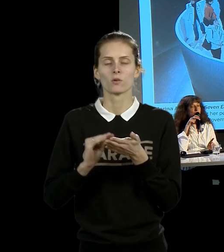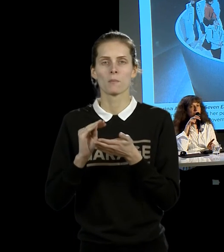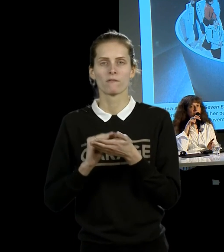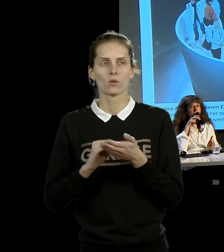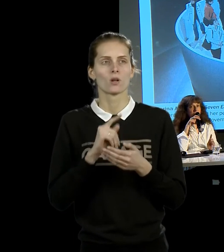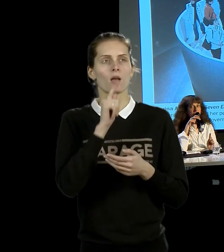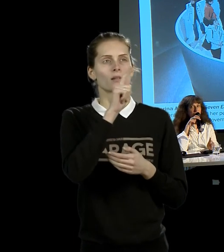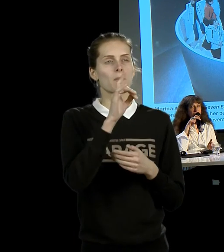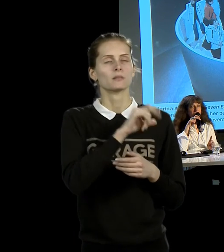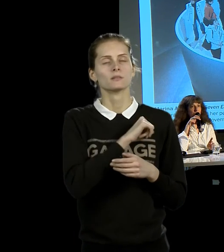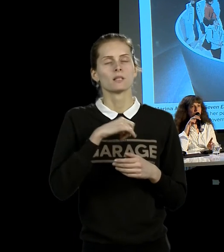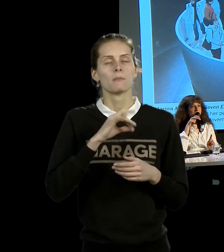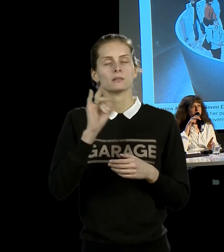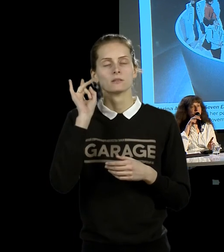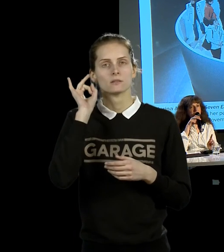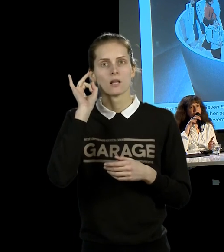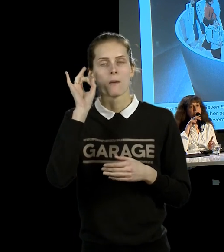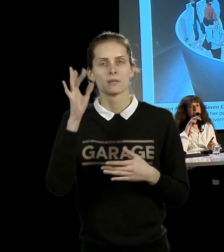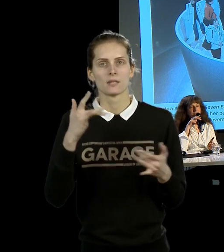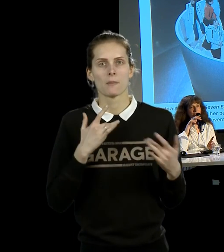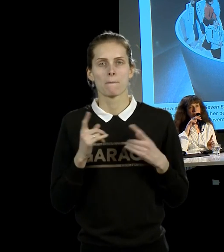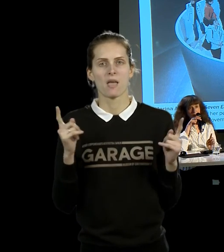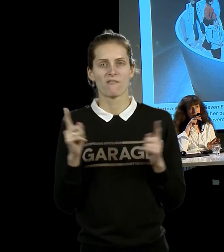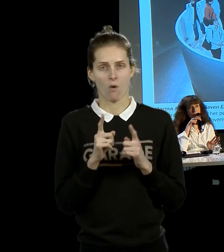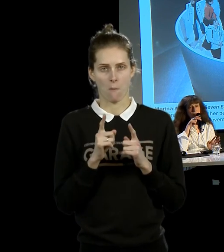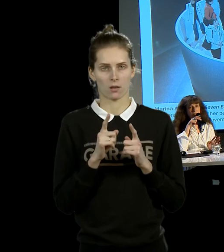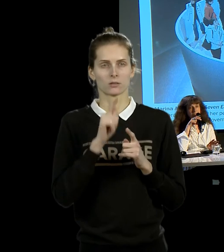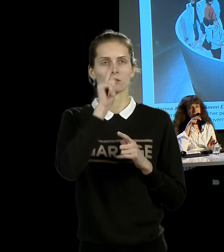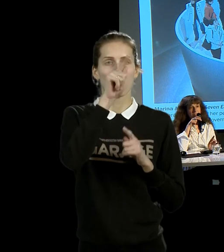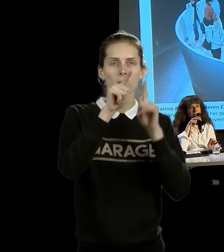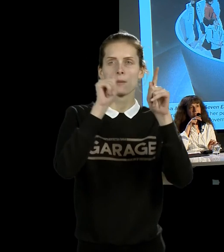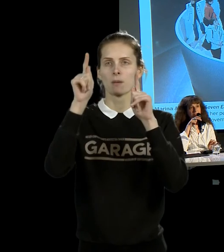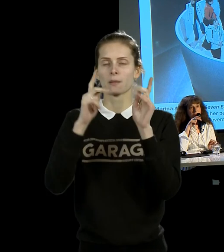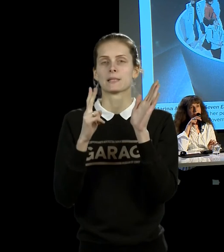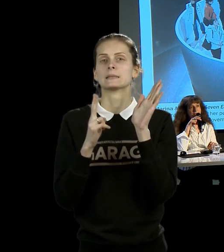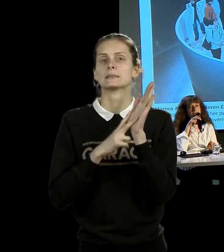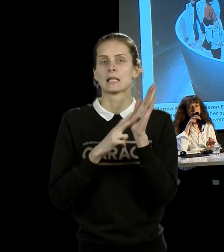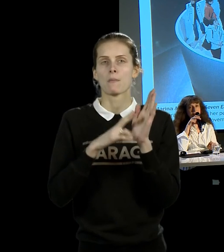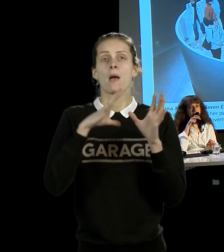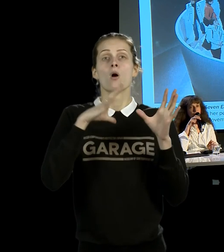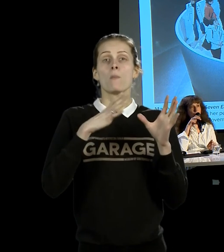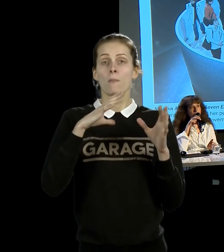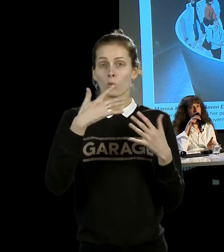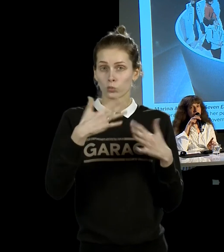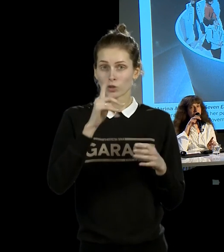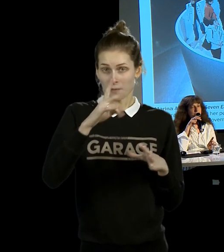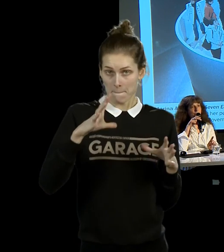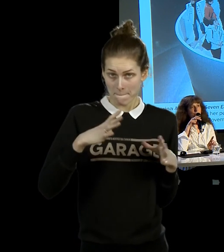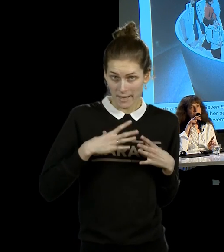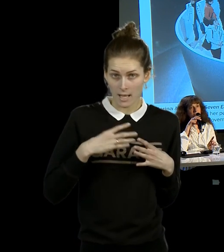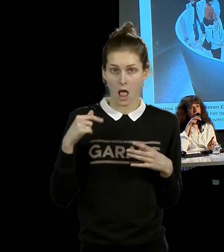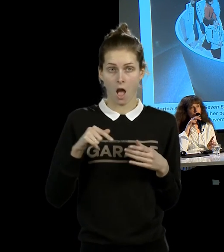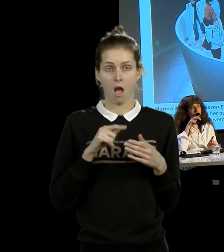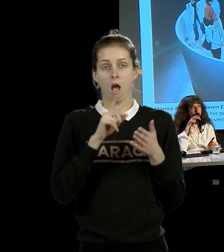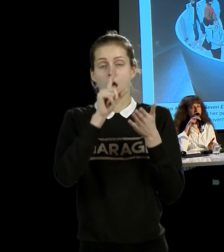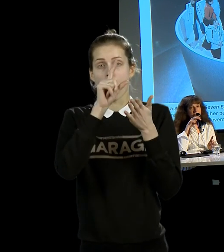Но перформансов, из которых ни один она не видела вживую, она не была свидетелем их. Она их знает только по описаниям, по